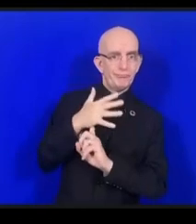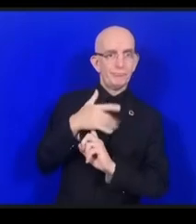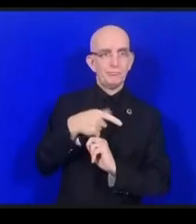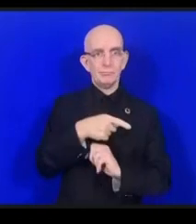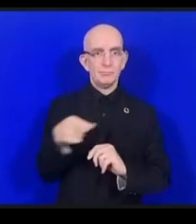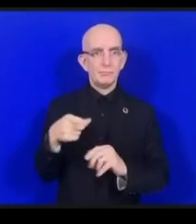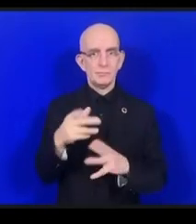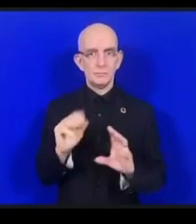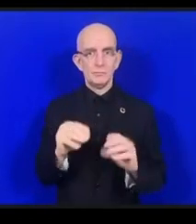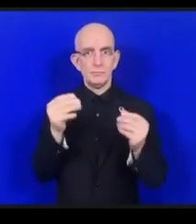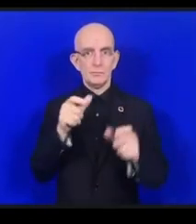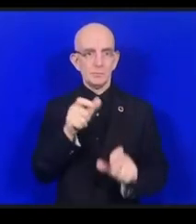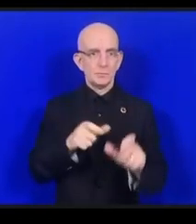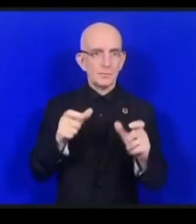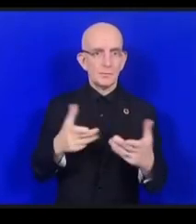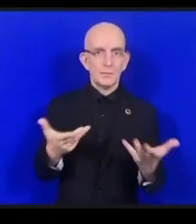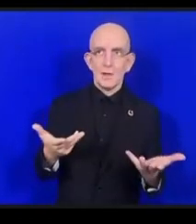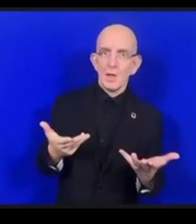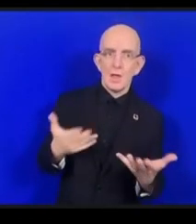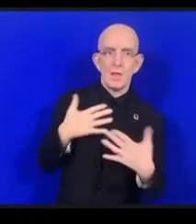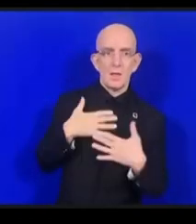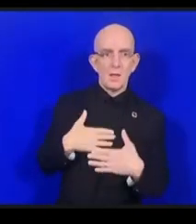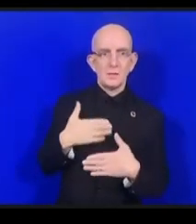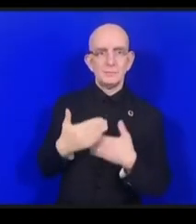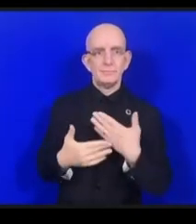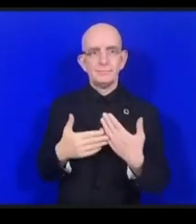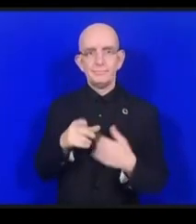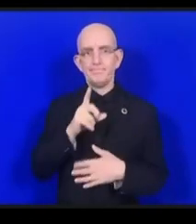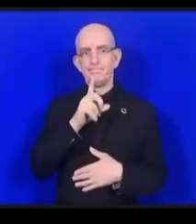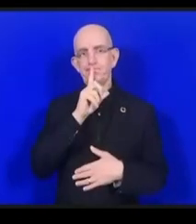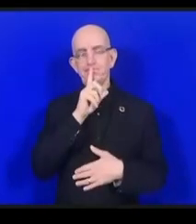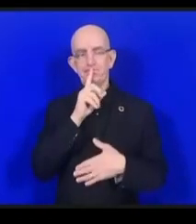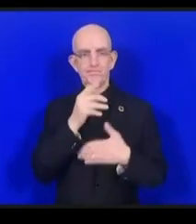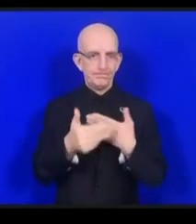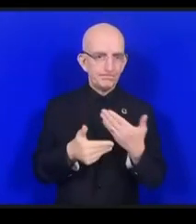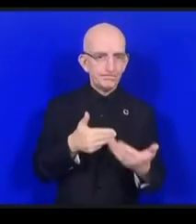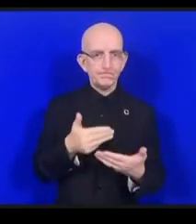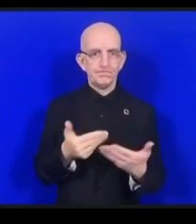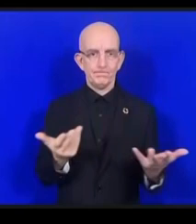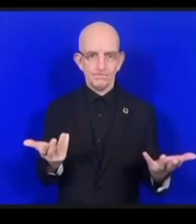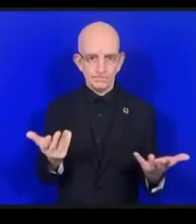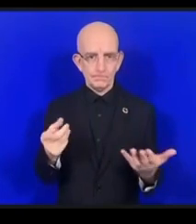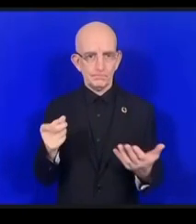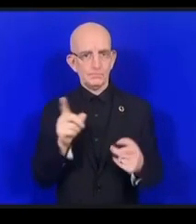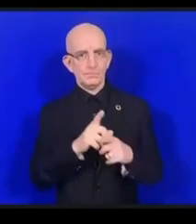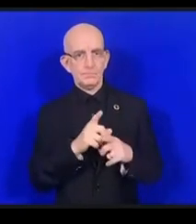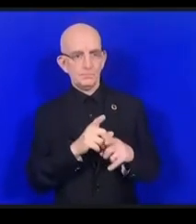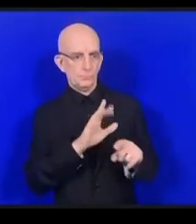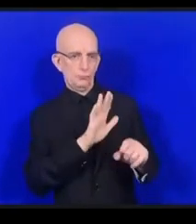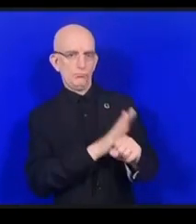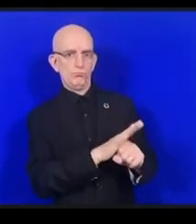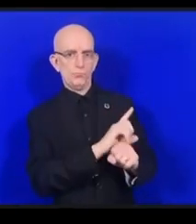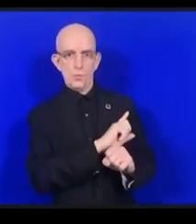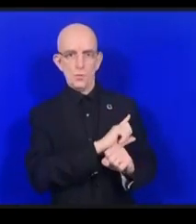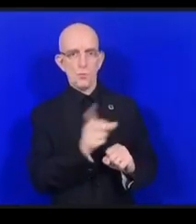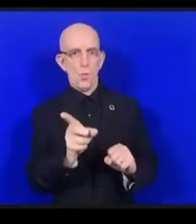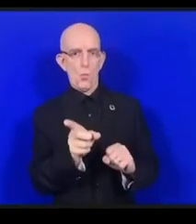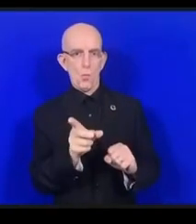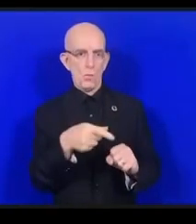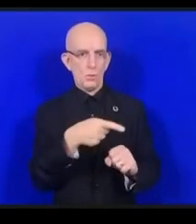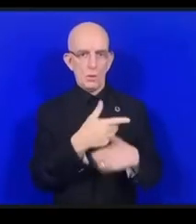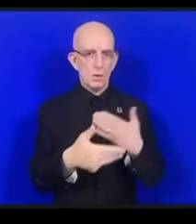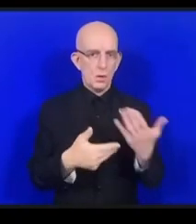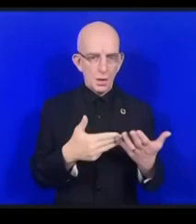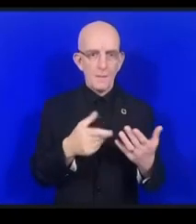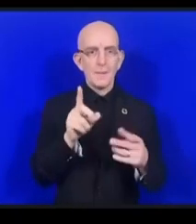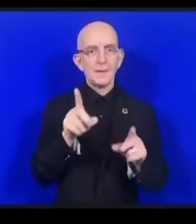ça existe qui empêche les jeunes de faire quoi que ce